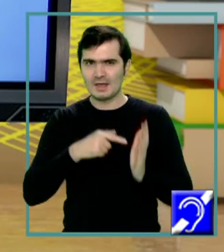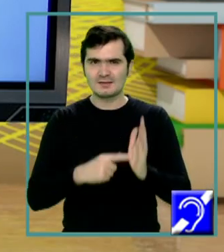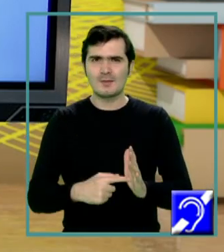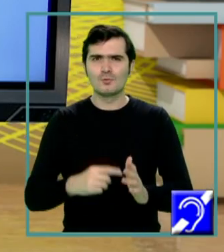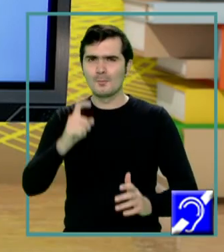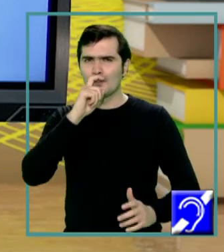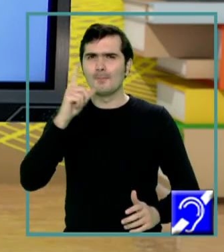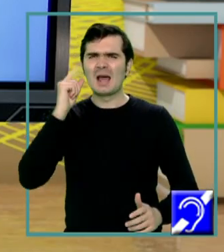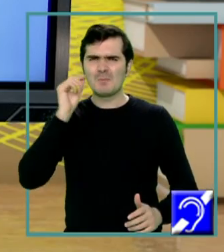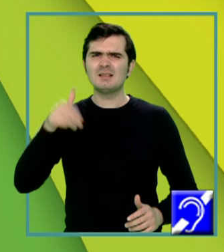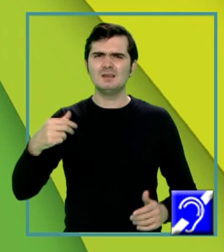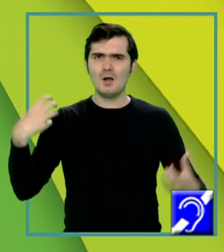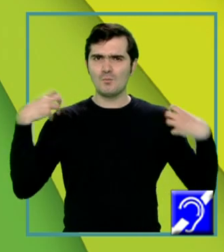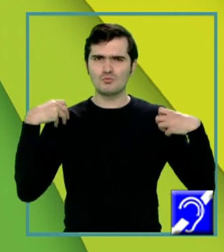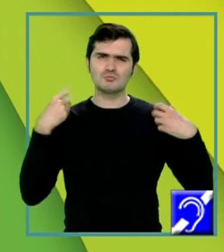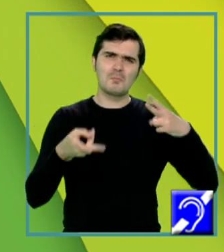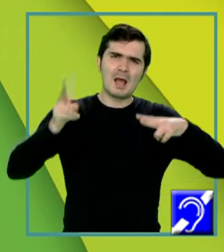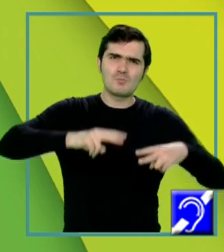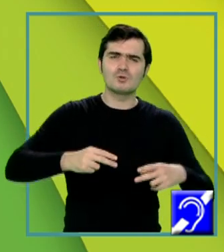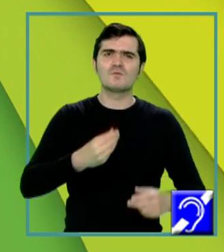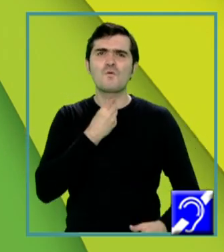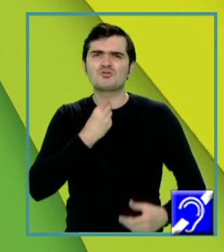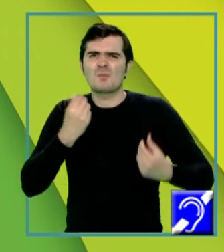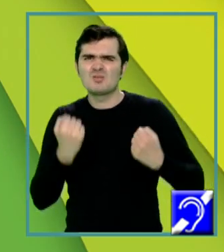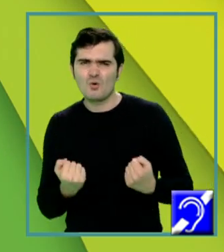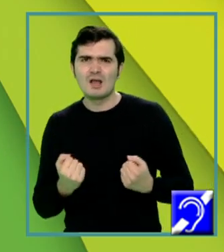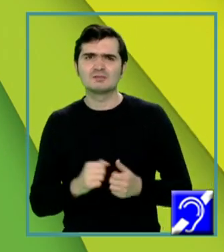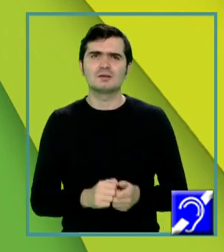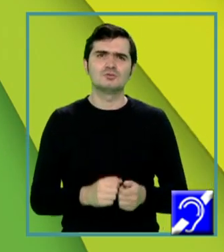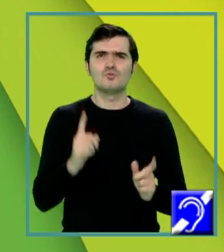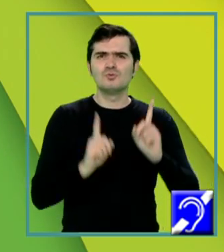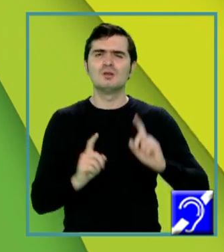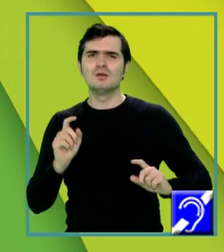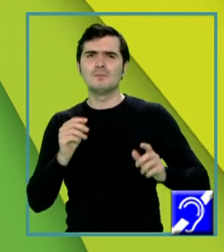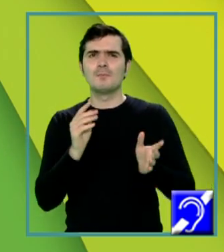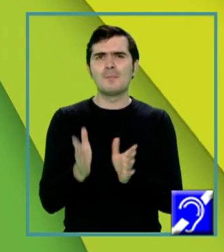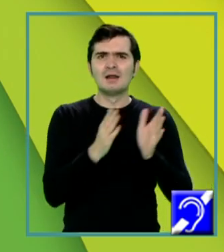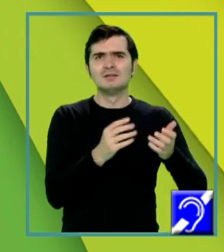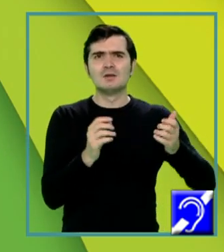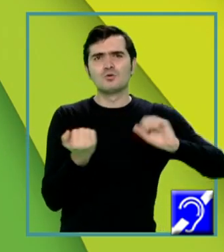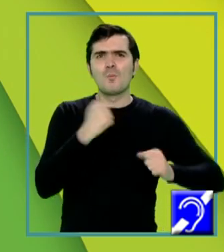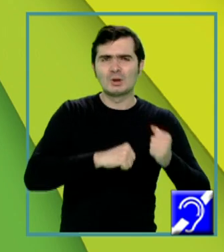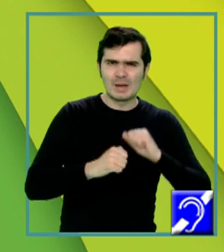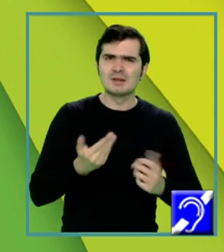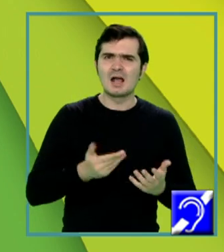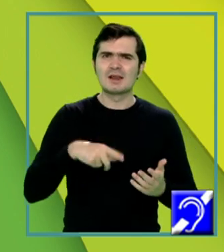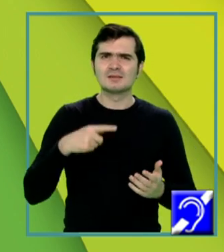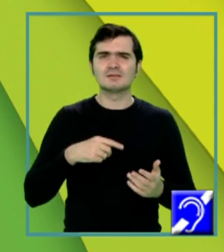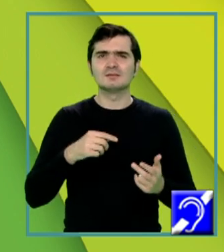dezvoltată, îngroșarea vocii, distribuția pilozității, aspecte de comportament. Toate acestea sunt caractere